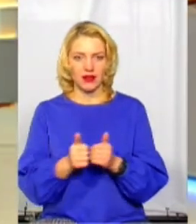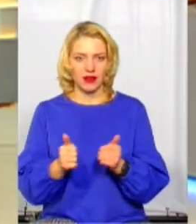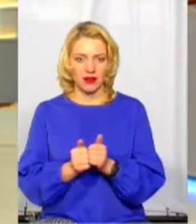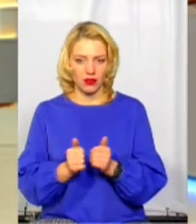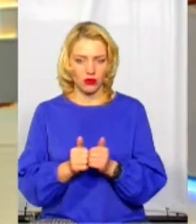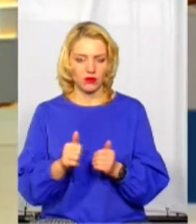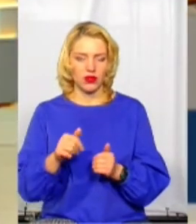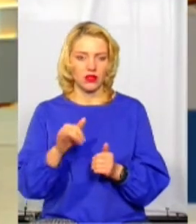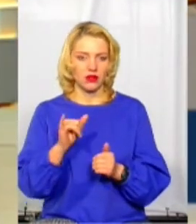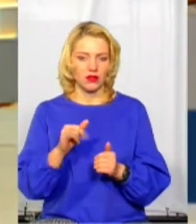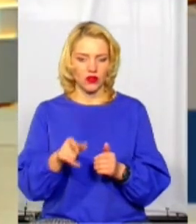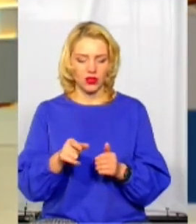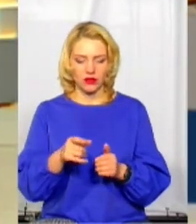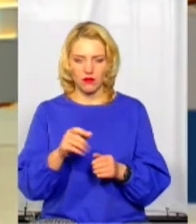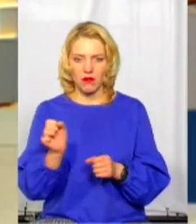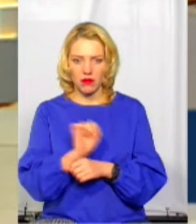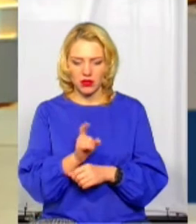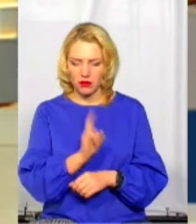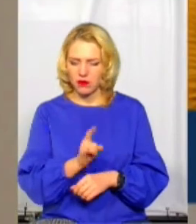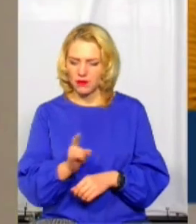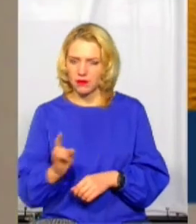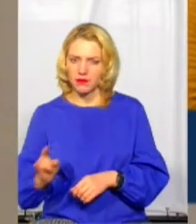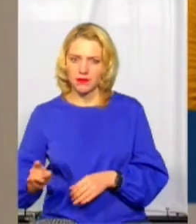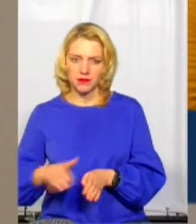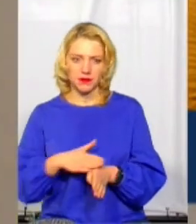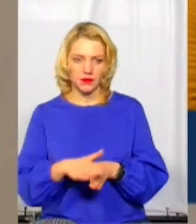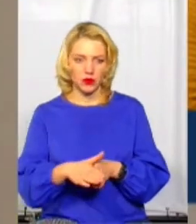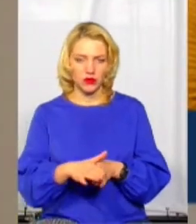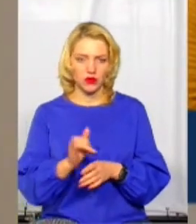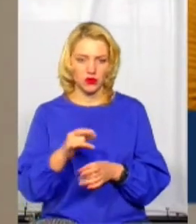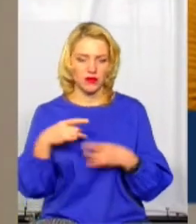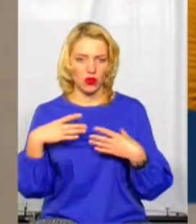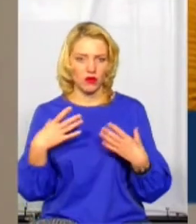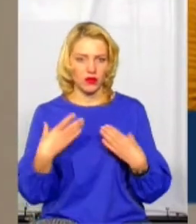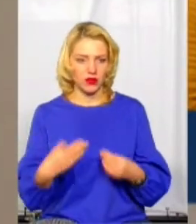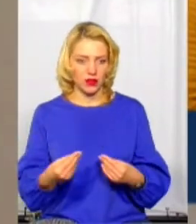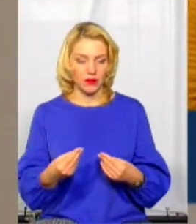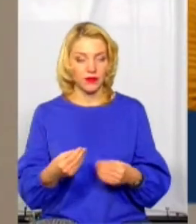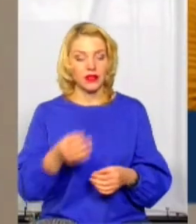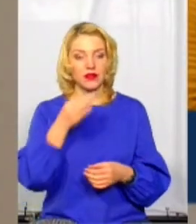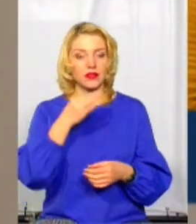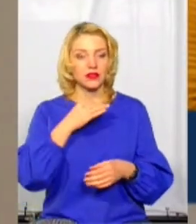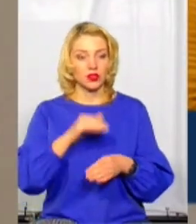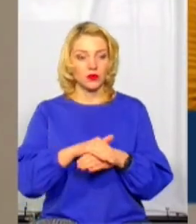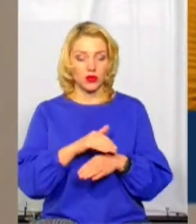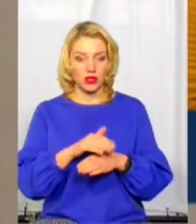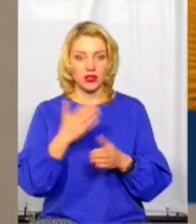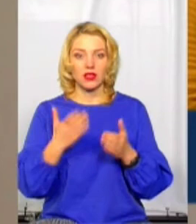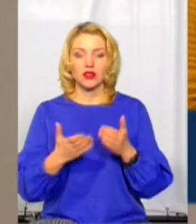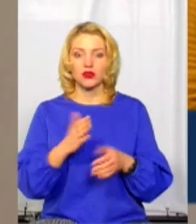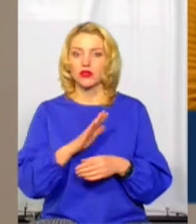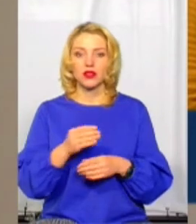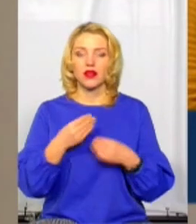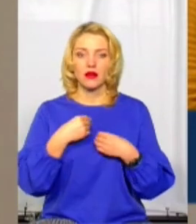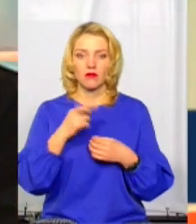знаємо, що вони дуже так щільно припарковані, в тому числі в сяткові дні. Оскажіть, будь ласка, якщо, не дай Боже, трапиться